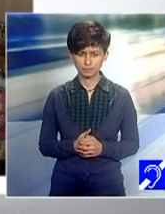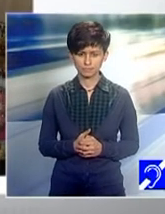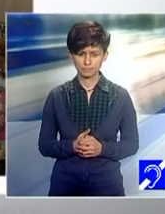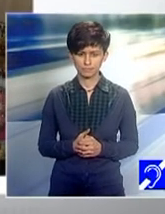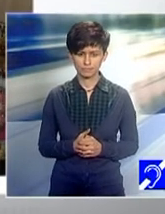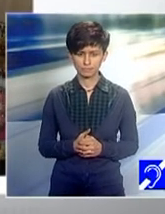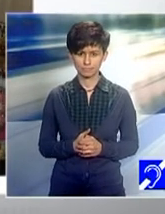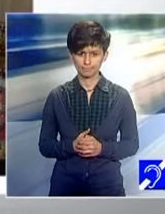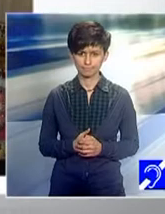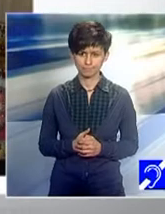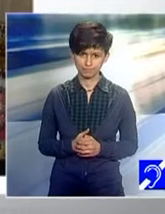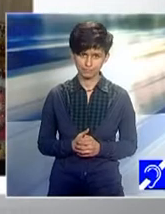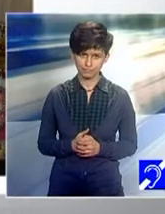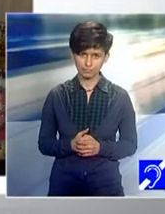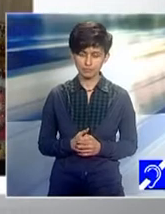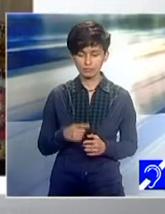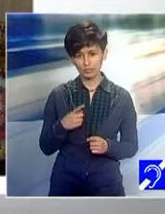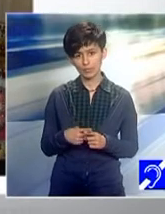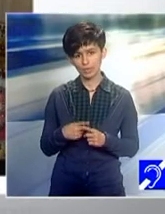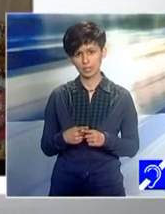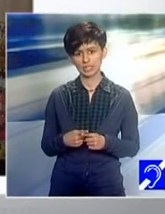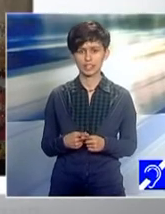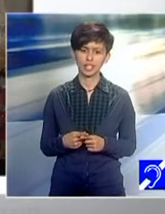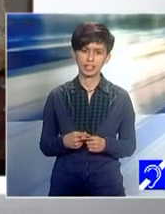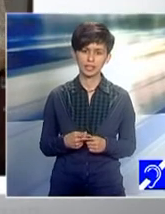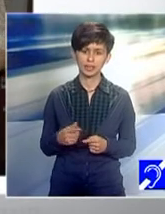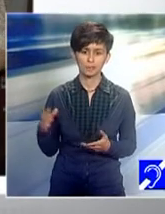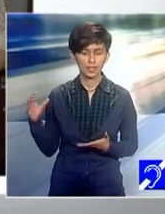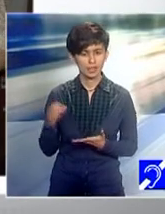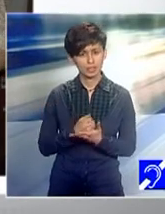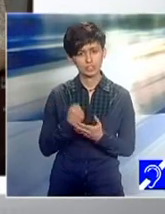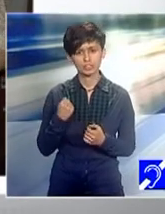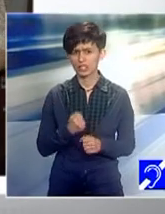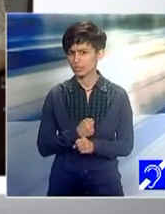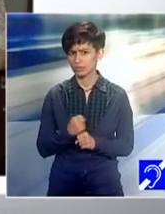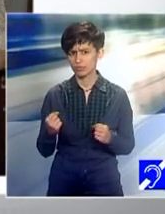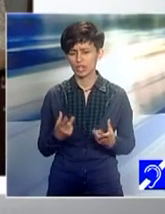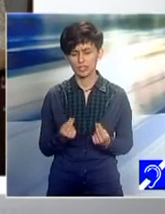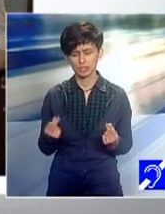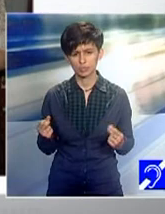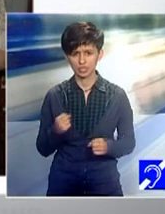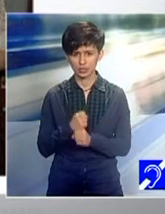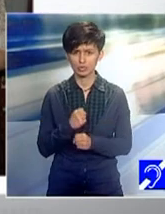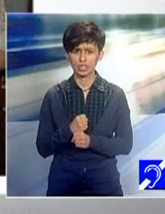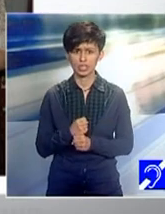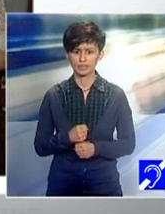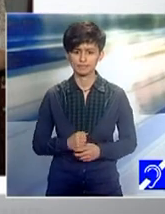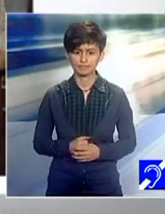și câștigate, totuși, cu foarte multă muncă și dedicarea timpului.